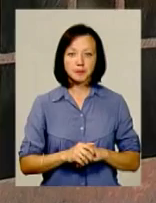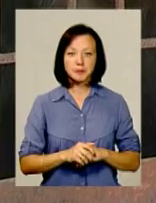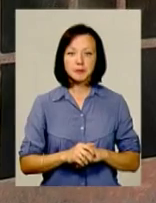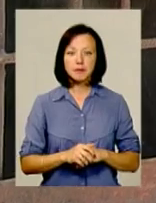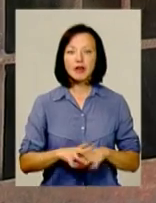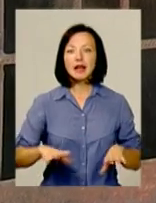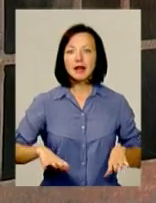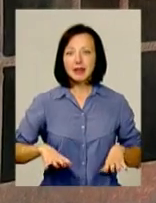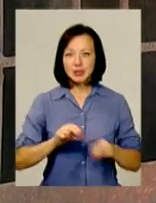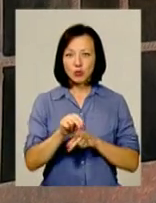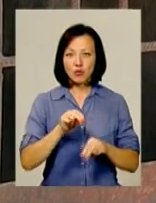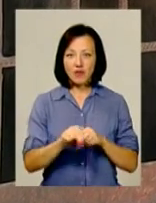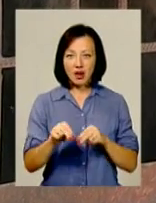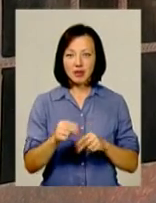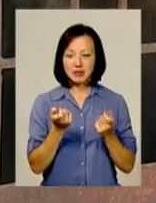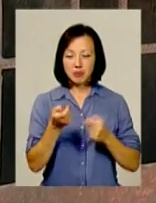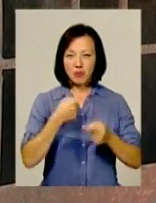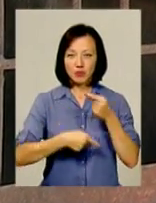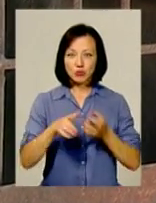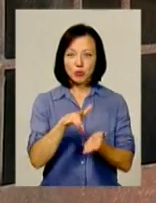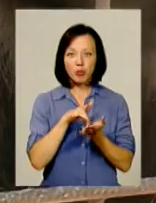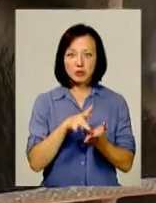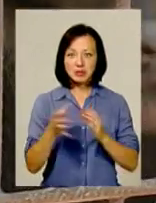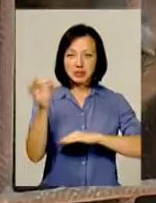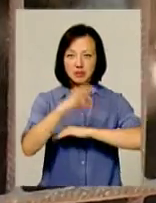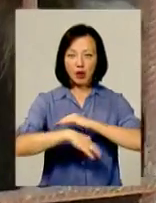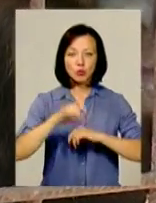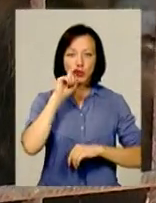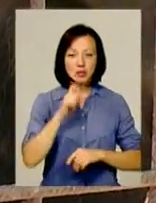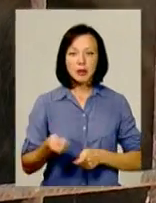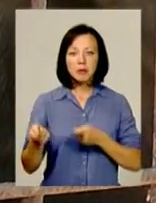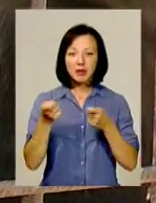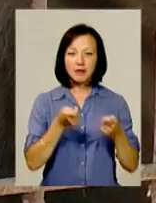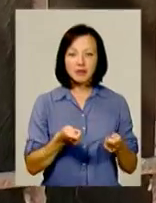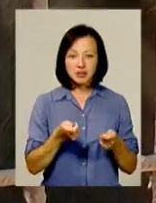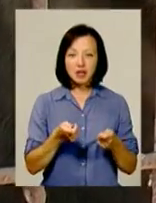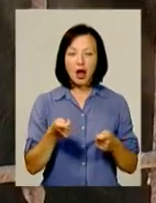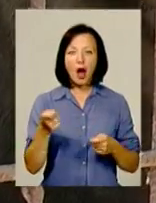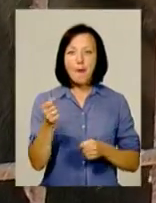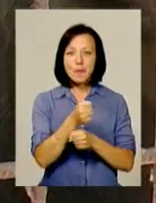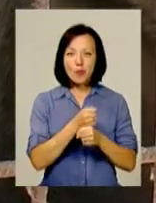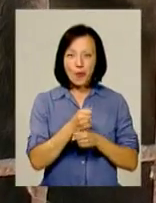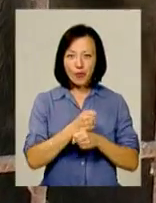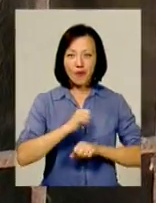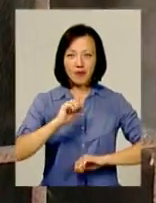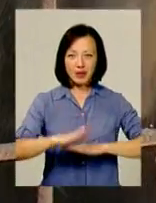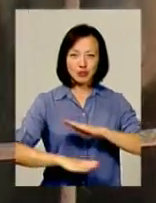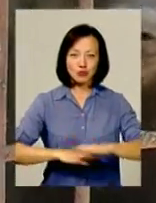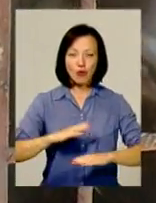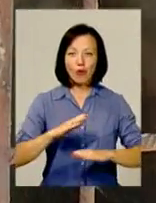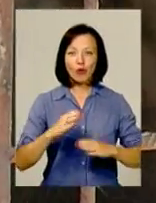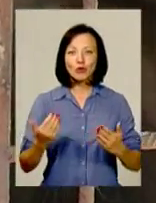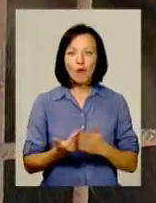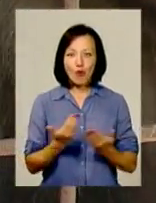Дресувальник Сергій Пальохін щойно повернувся з подорожі з Західною Україною. Звідти привіз бурого, клишонового, нового мешканця